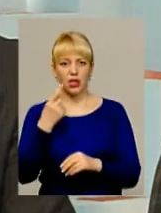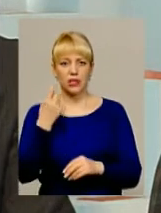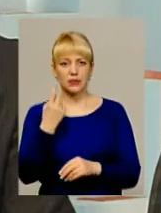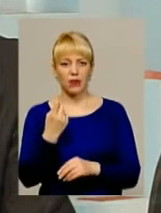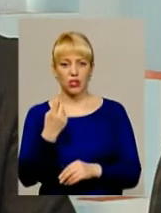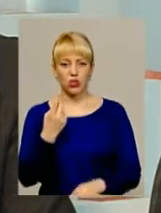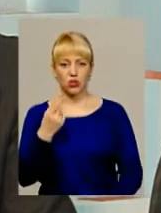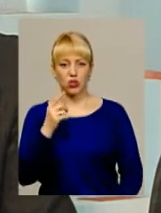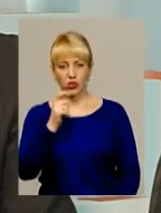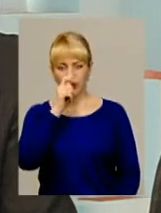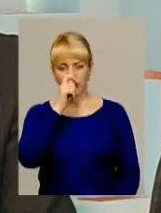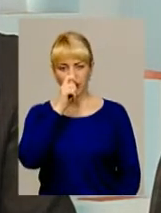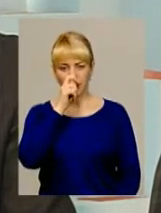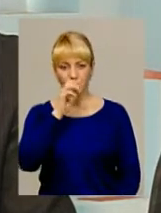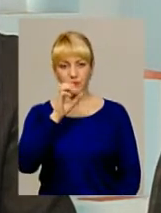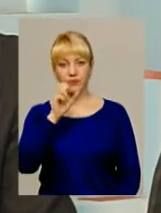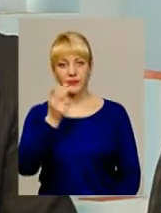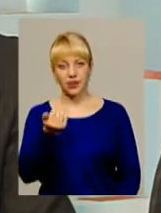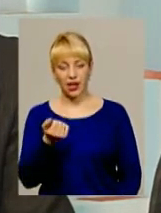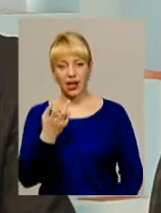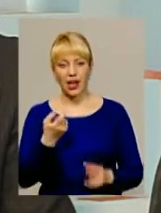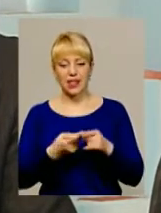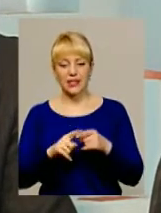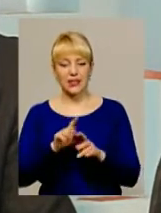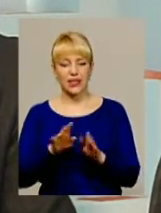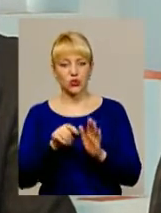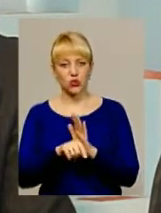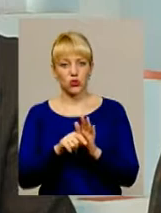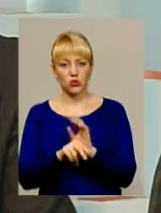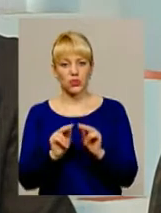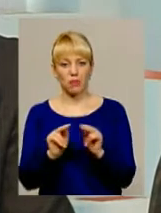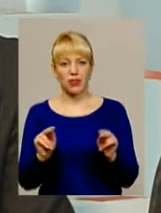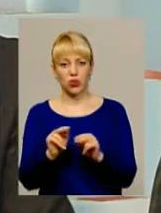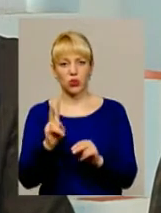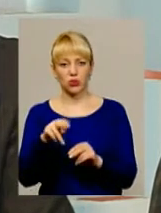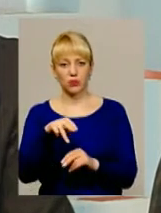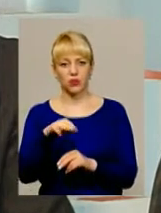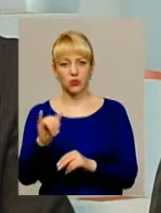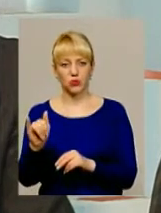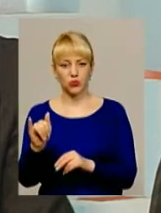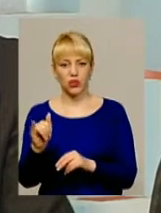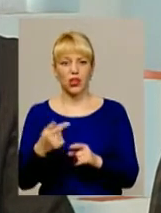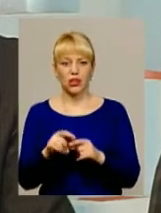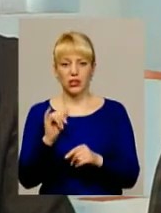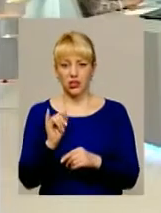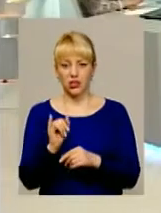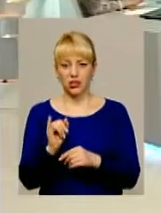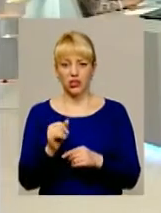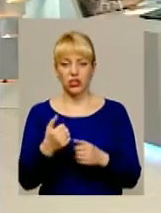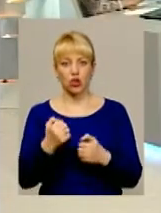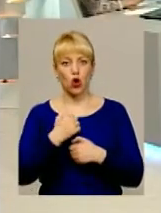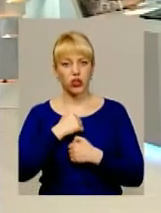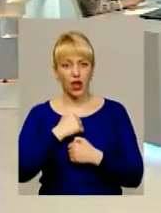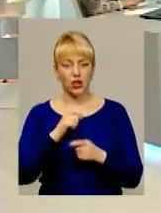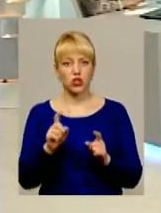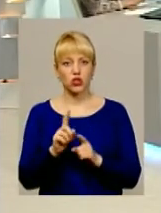квітня. Однак це не стосується педагогічних працівників закладів профтехосвіти, і шкода,